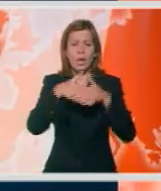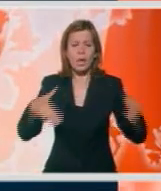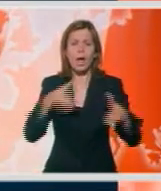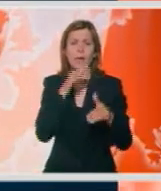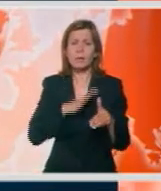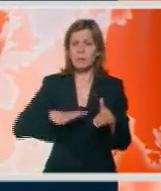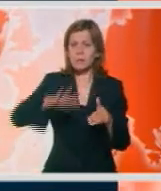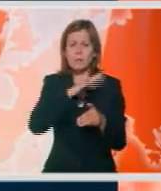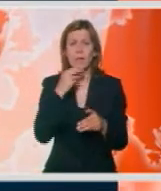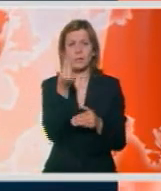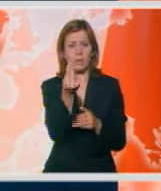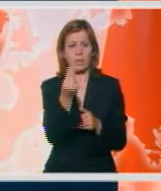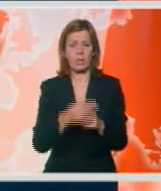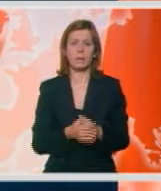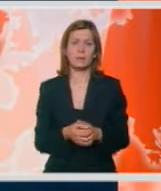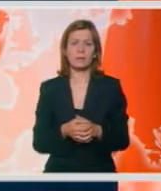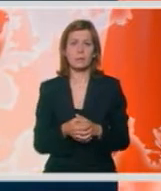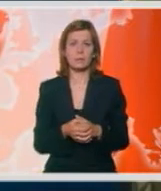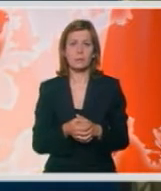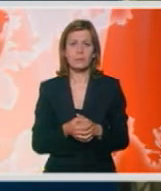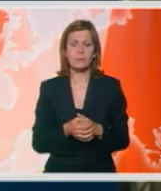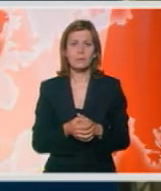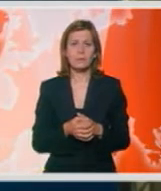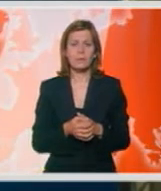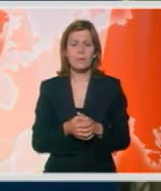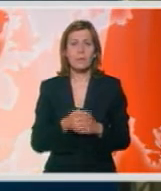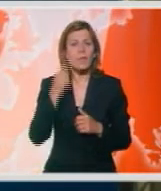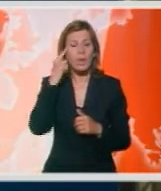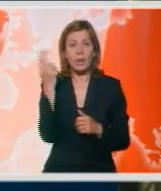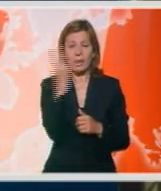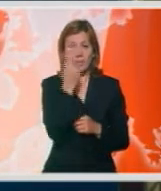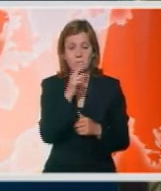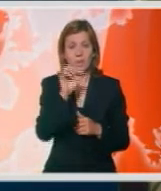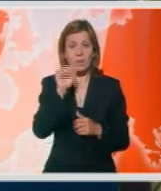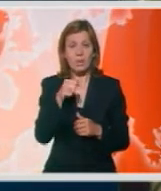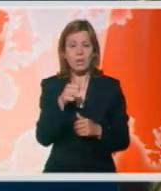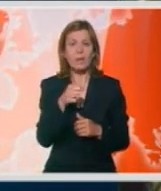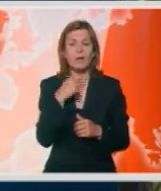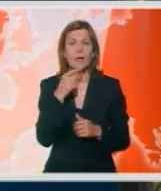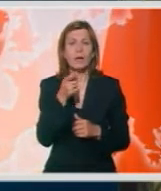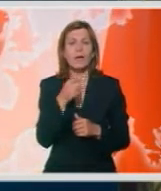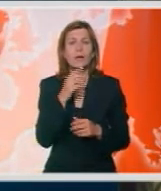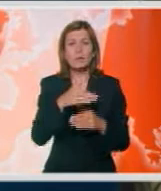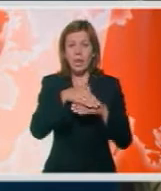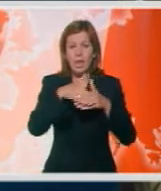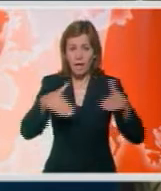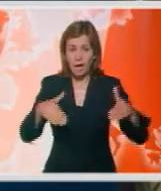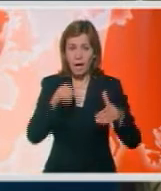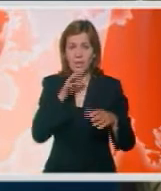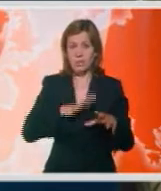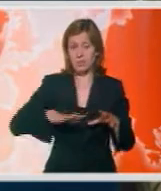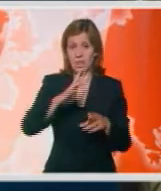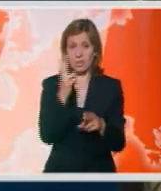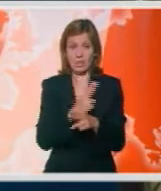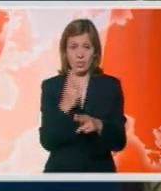teritorijalni integritet Srbije. Kina smatra da nastavljeni suverenitet i teritorijalni integritet